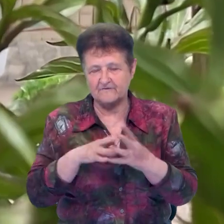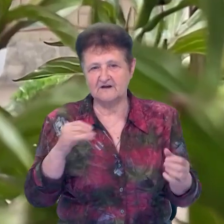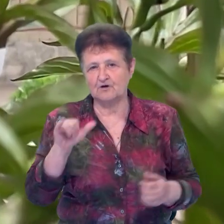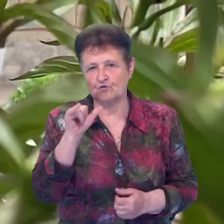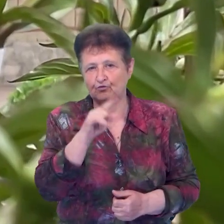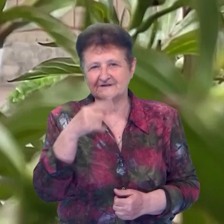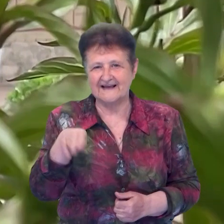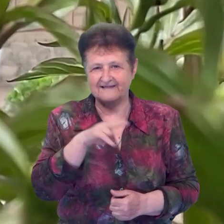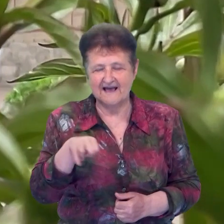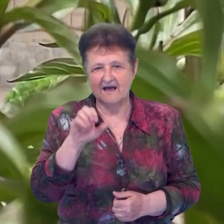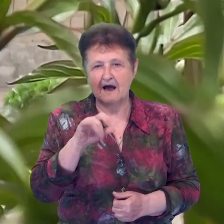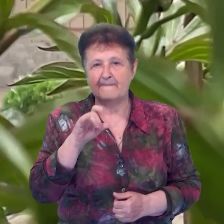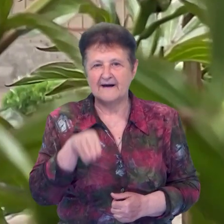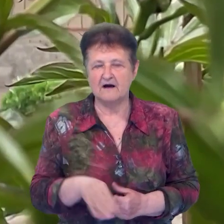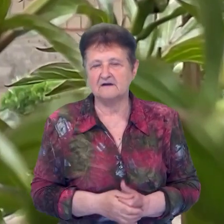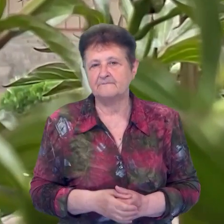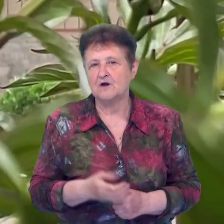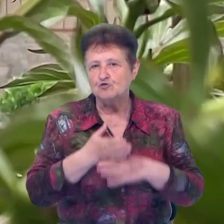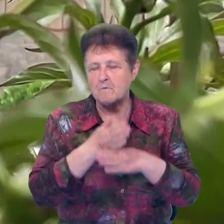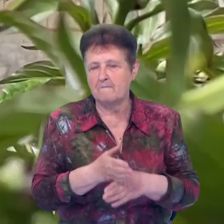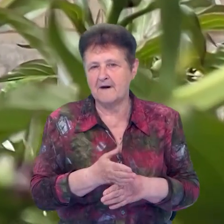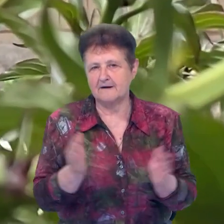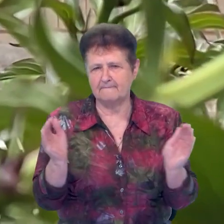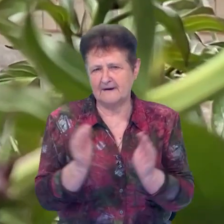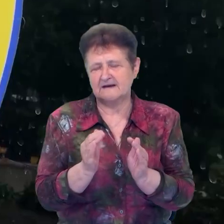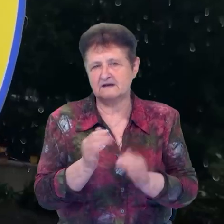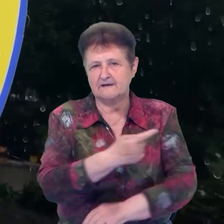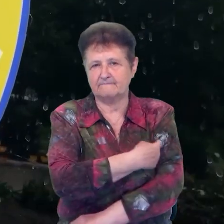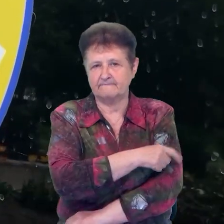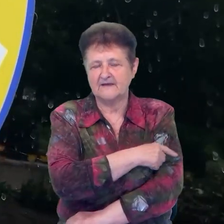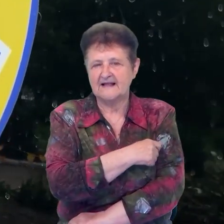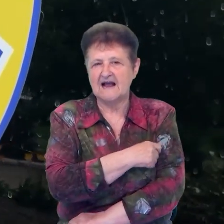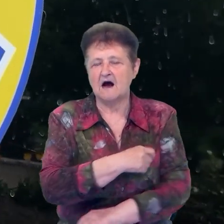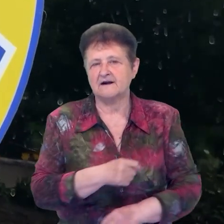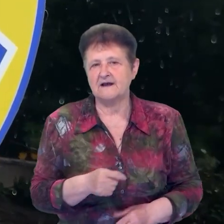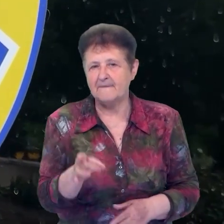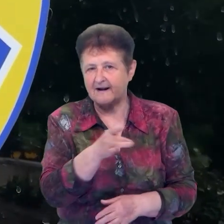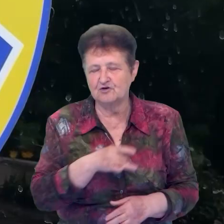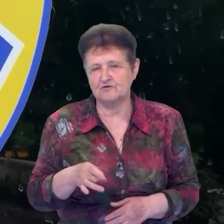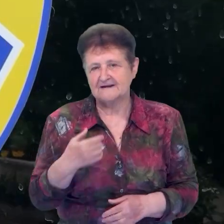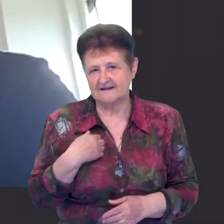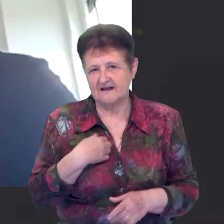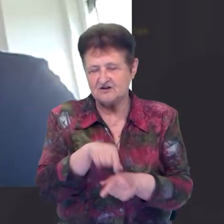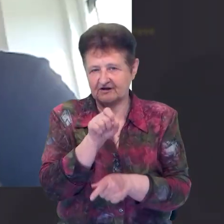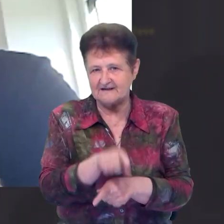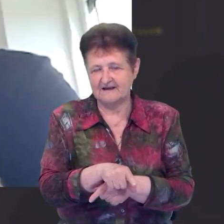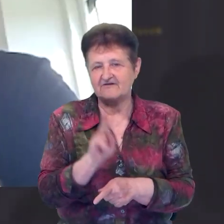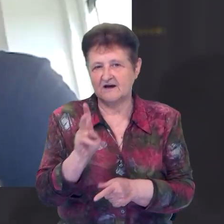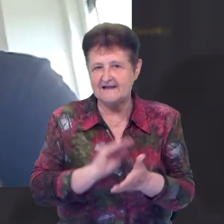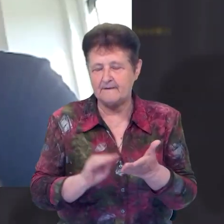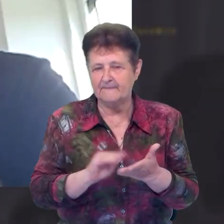УЗД. Допомагати невеличким районним лікарням – це наше основне завдання, яке прописано в нашому статуті.